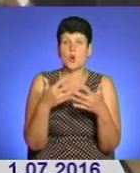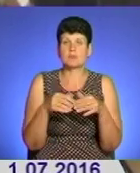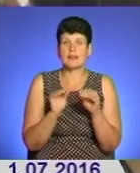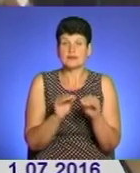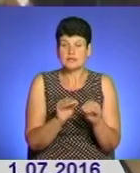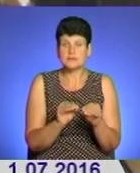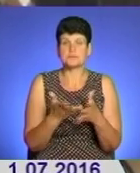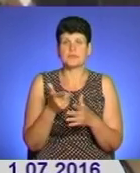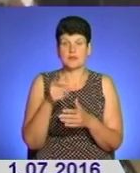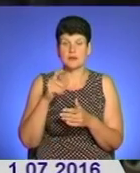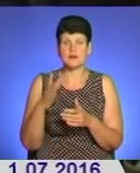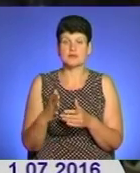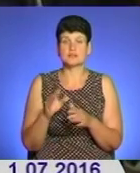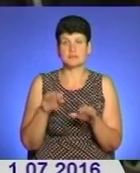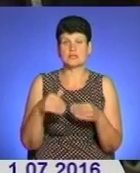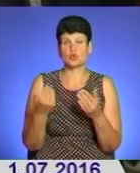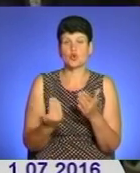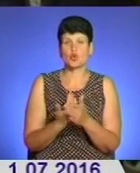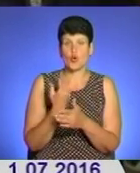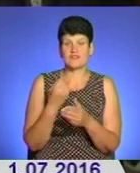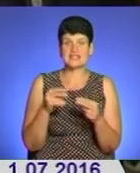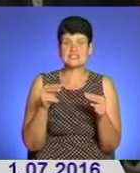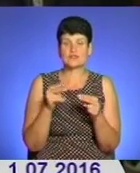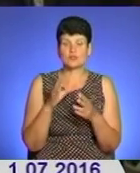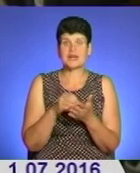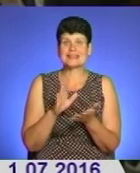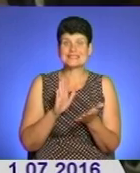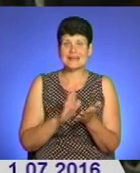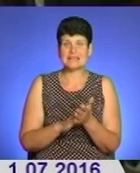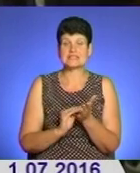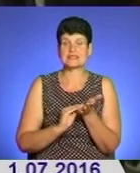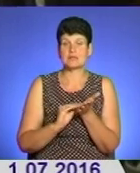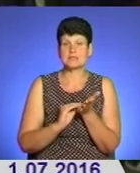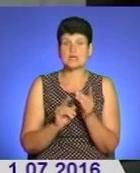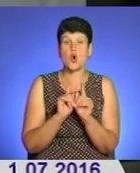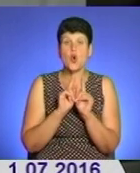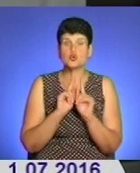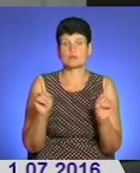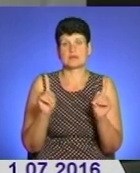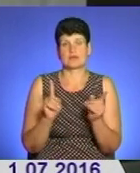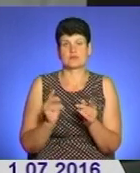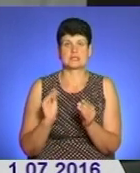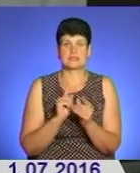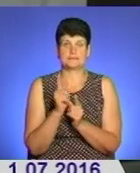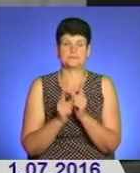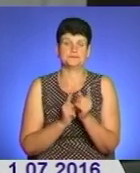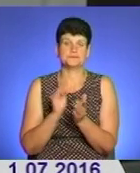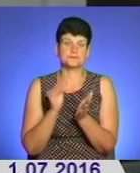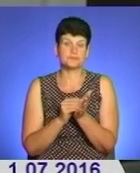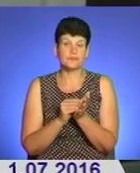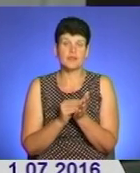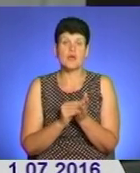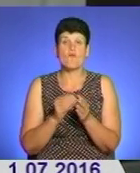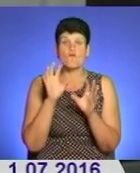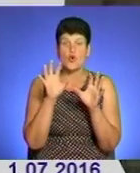транспортних засобів видаються нові свідоцтва про реєстрацію із зазначенням особливостей конструкції транспортного засобу. Нагадаємо, що